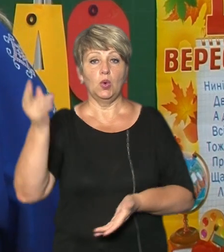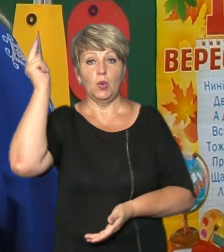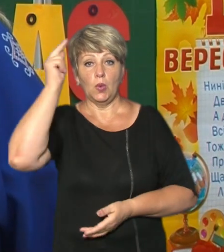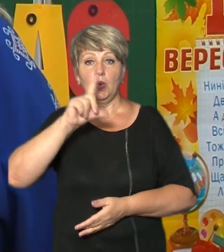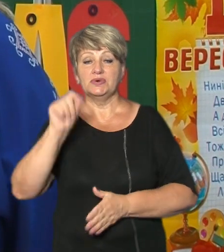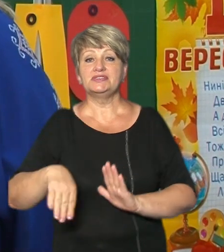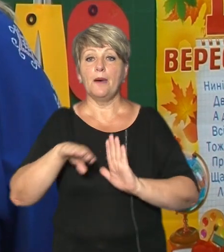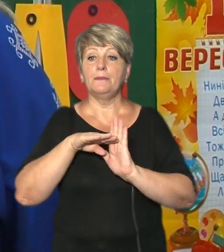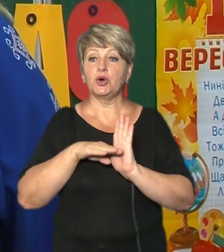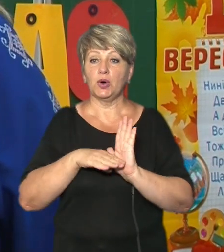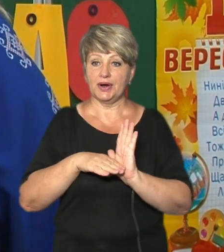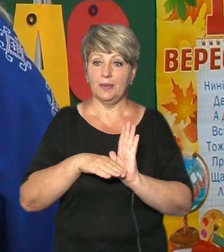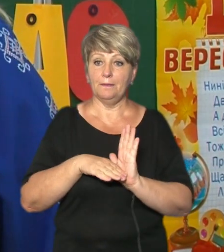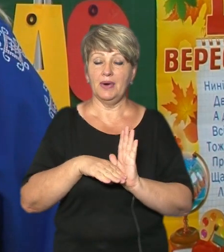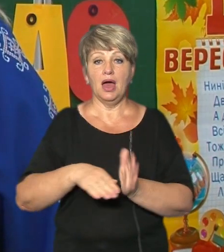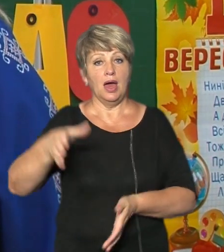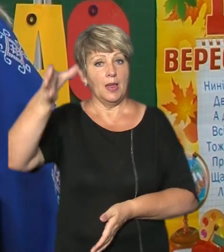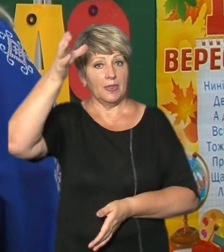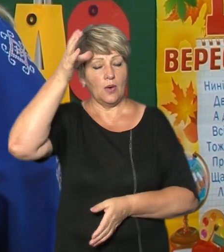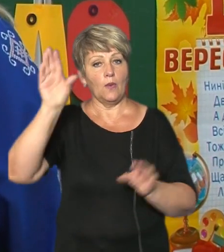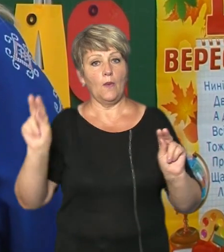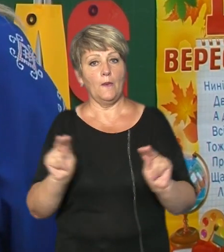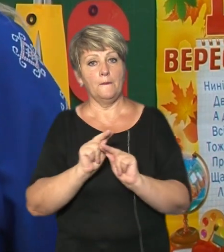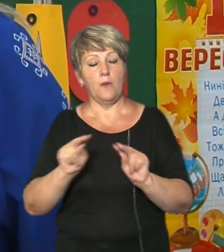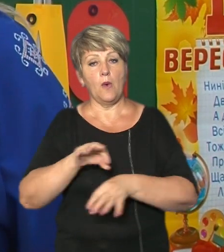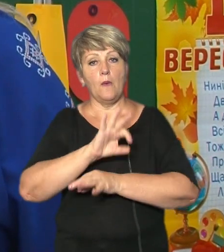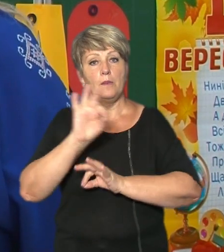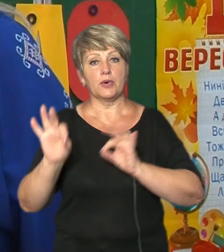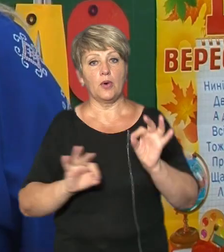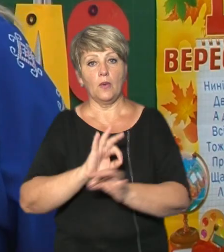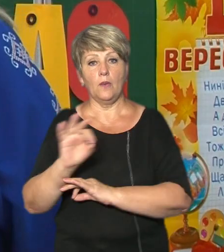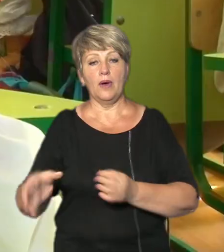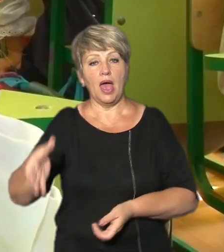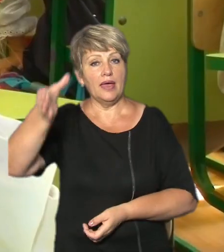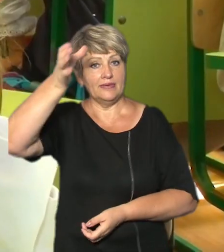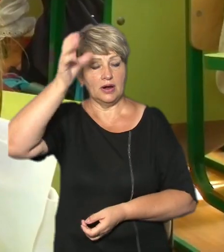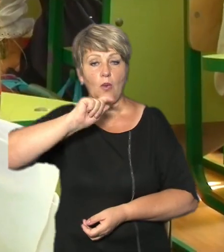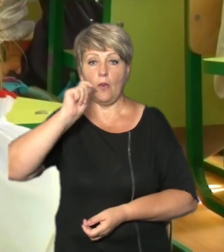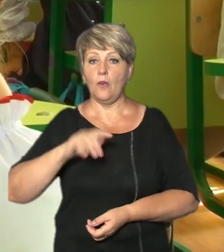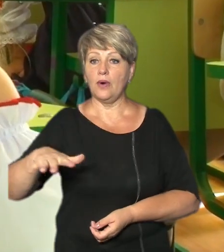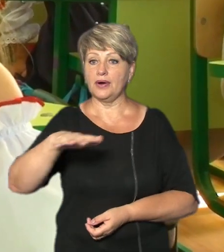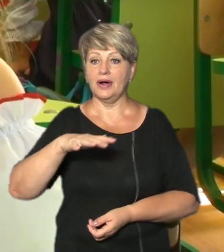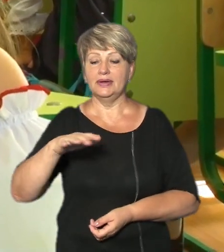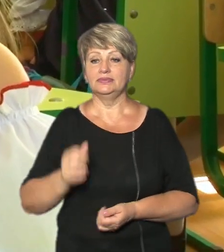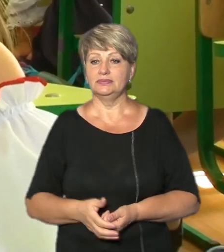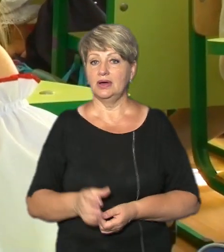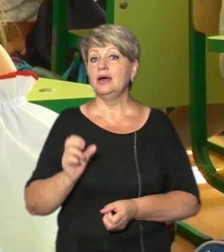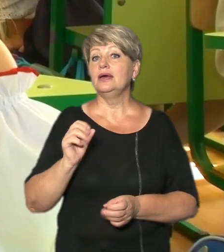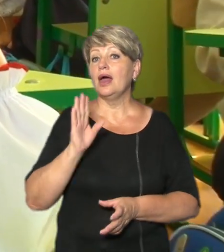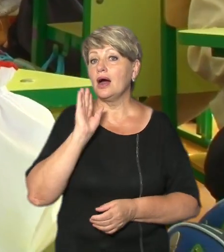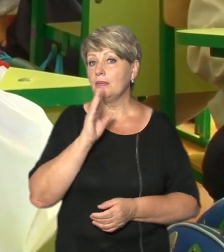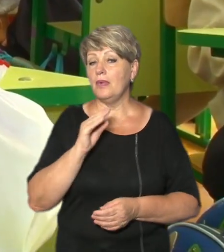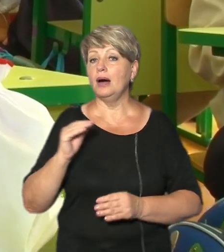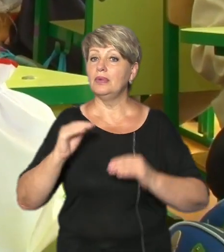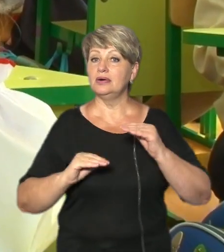програмою науково-педагогічного проєкту «Інтелект України» як тебе мама сьогодні збирала до школи?